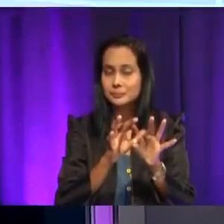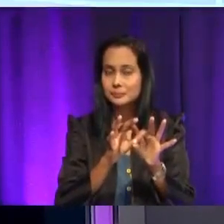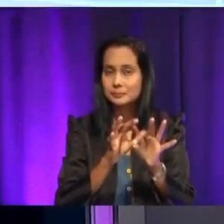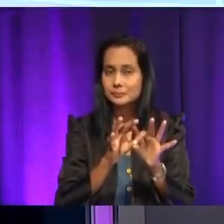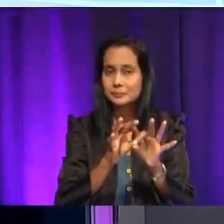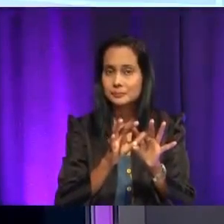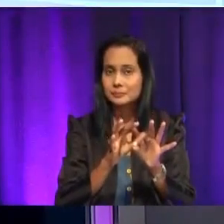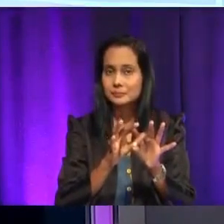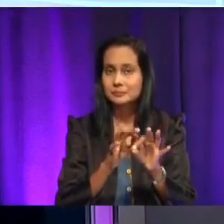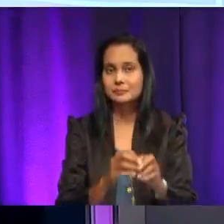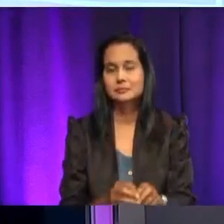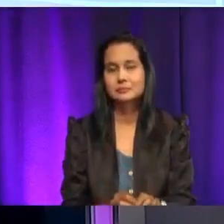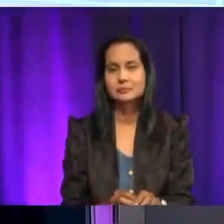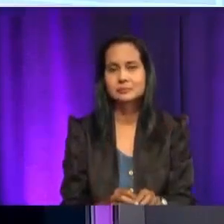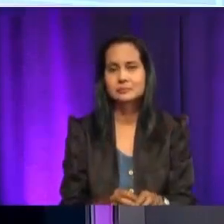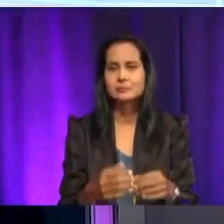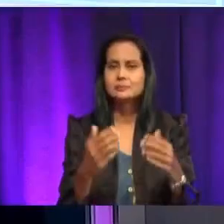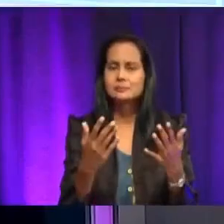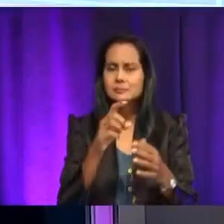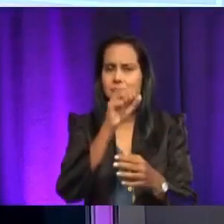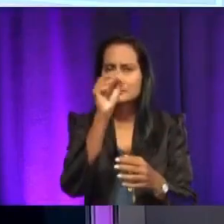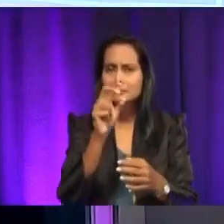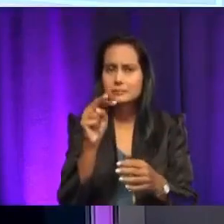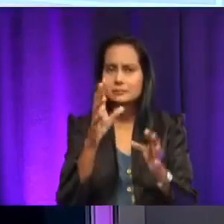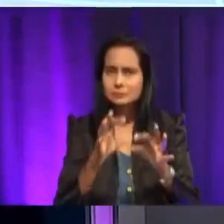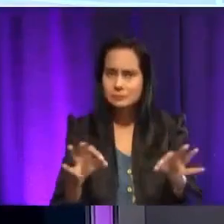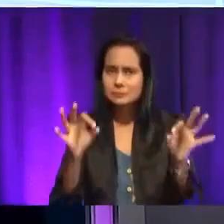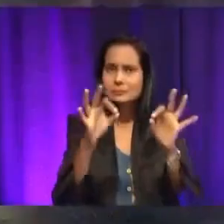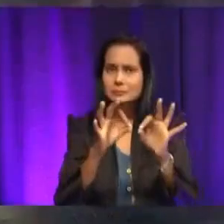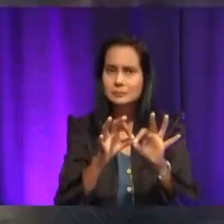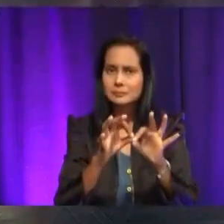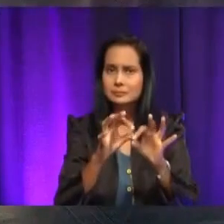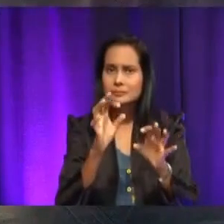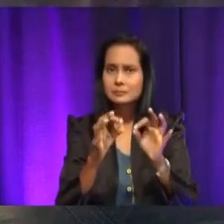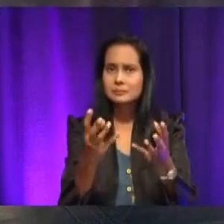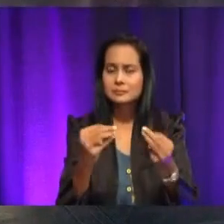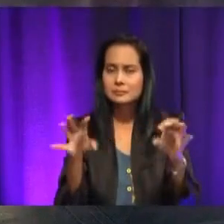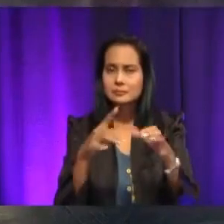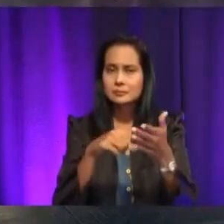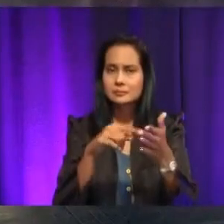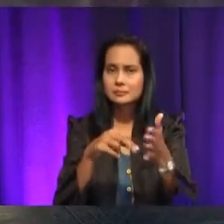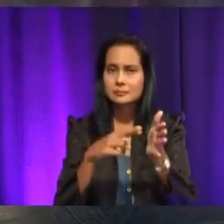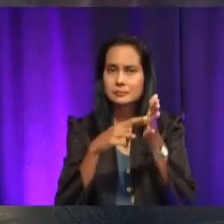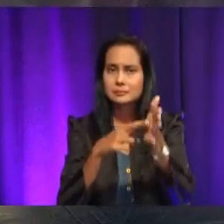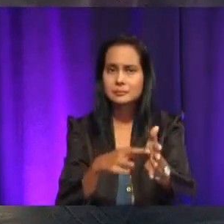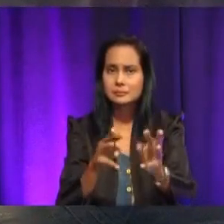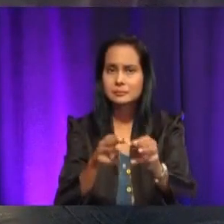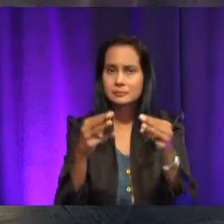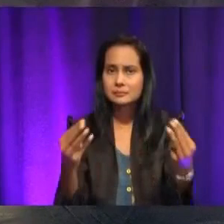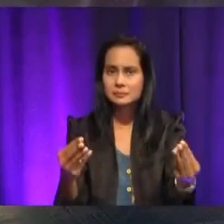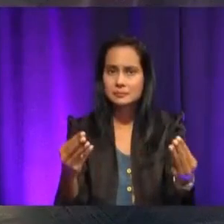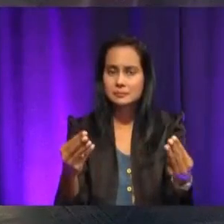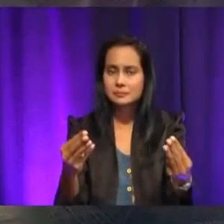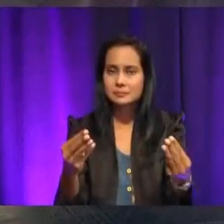Ria lah. Penting tak kalau kita nak buat sesuatu perkara tu nak merujuk manual? Penting, Cikgu. Kalau tak, tak menjadilah, Cikgu.